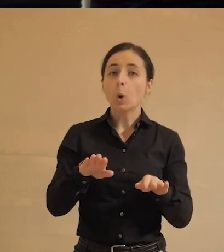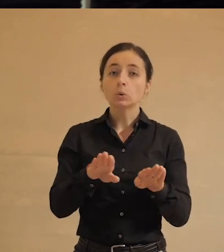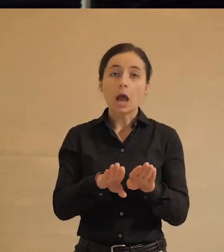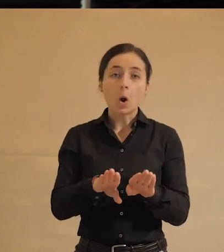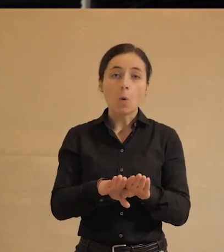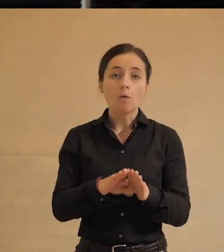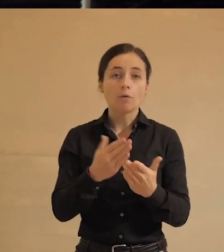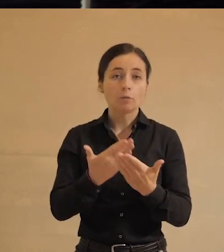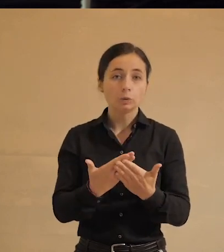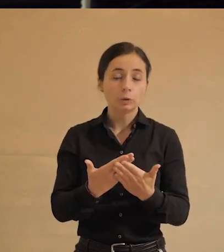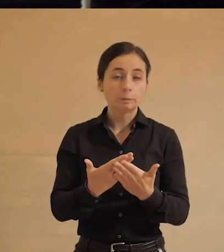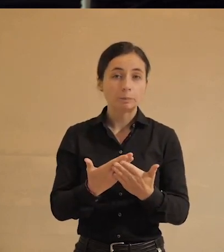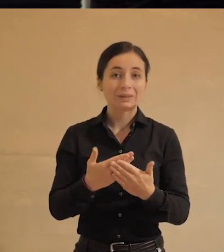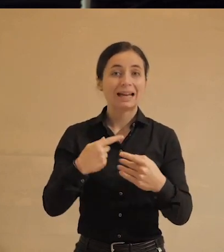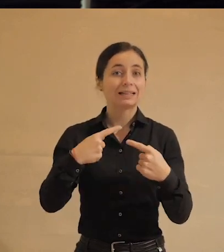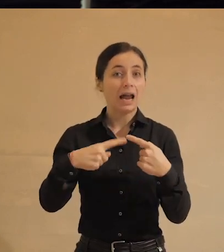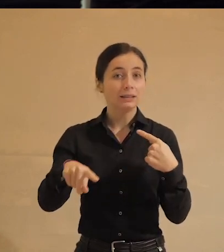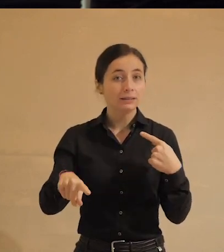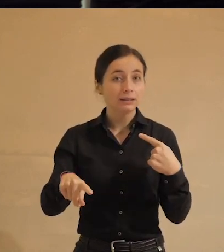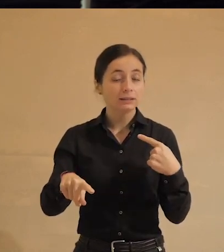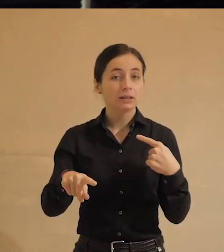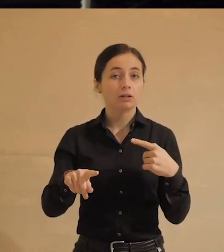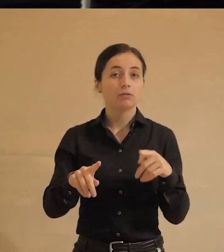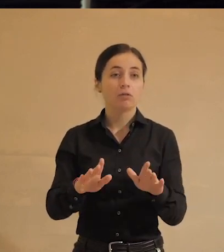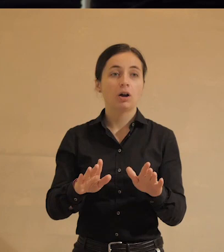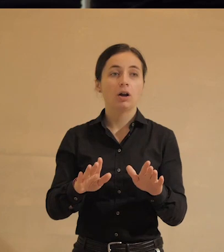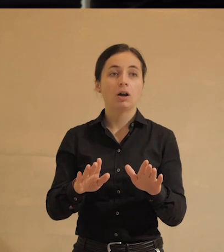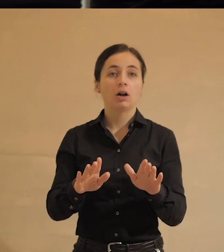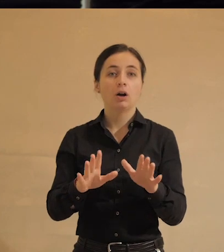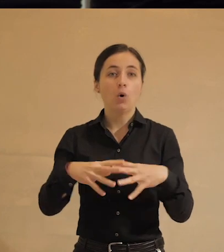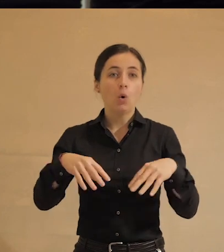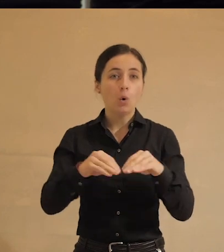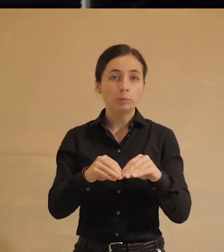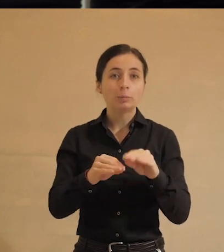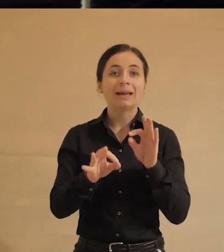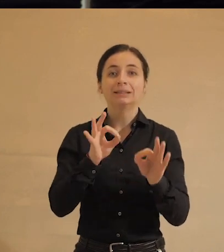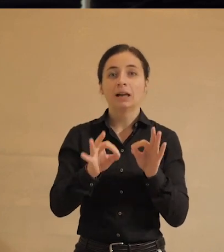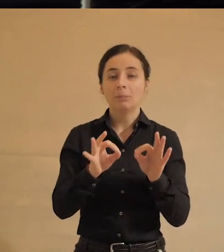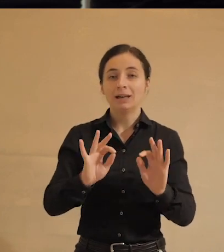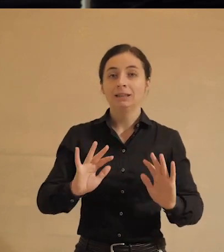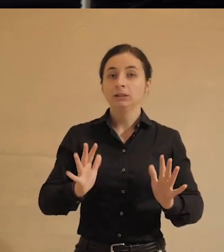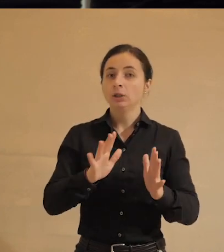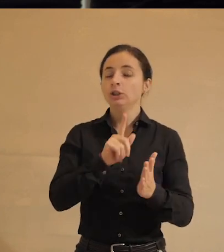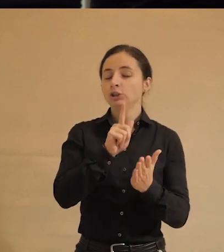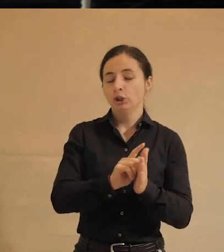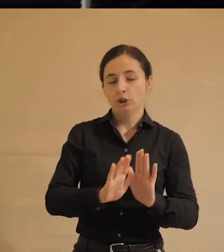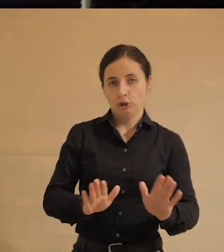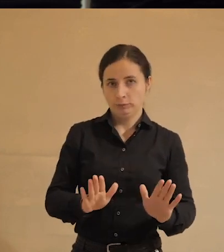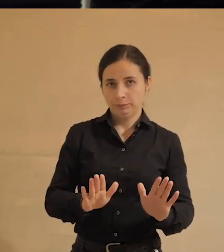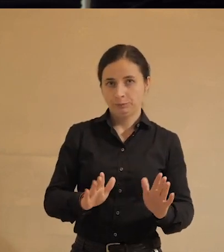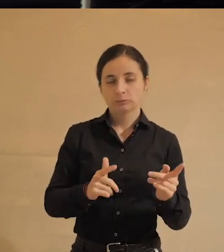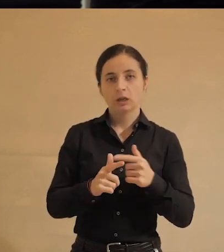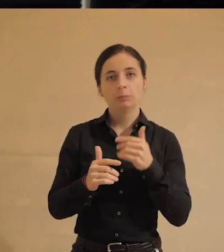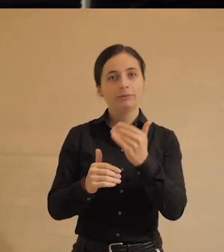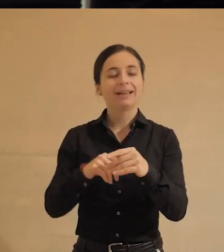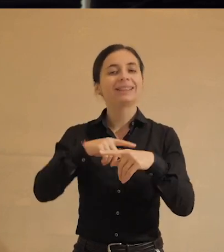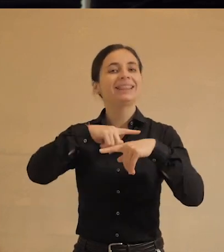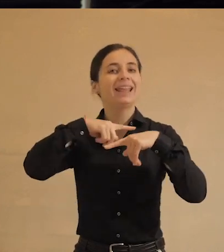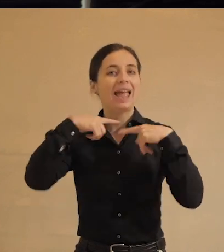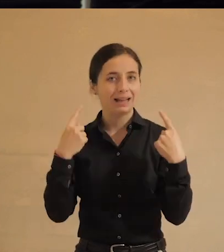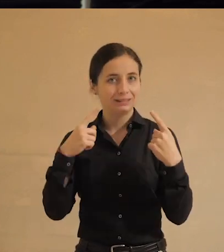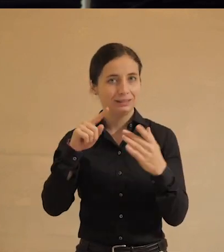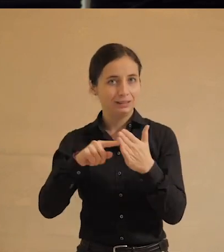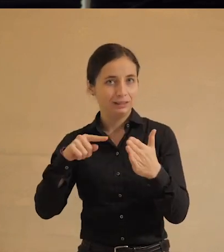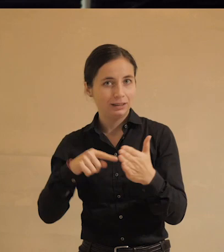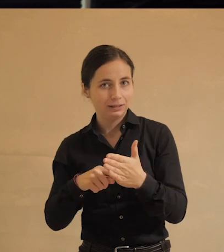разницы, в общем, наверное, что называется, в нормальной ситуации быть не должно. Либо вы не хотите делиться